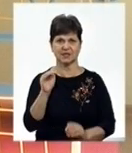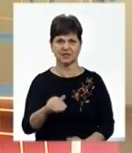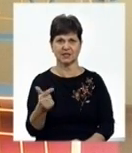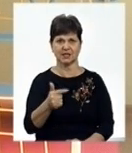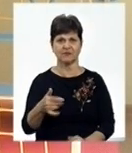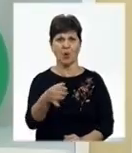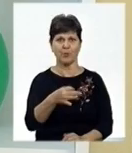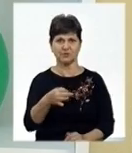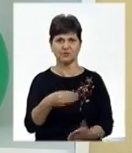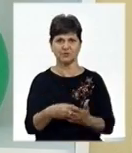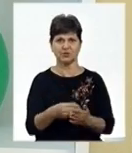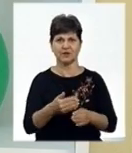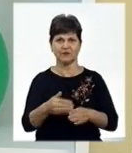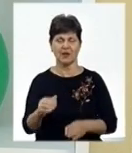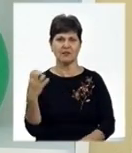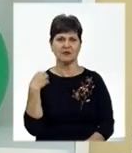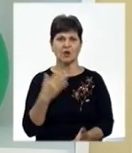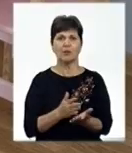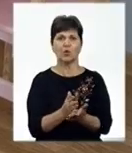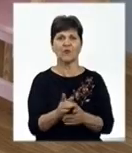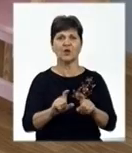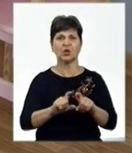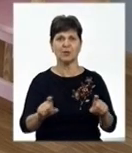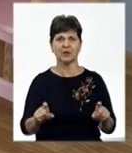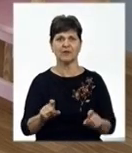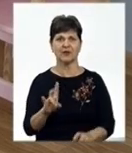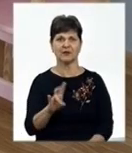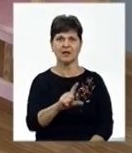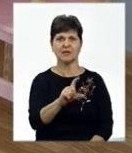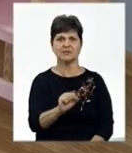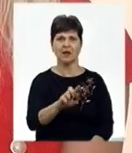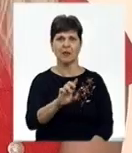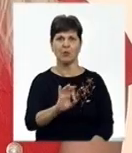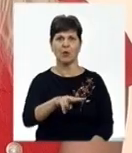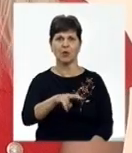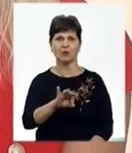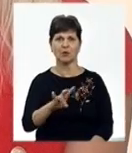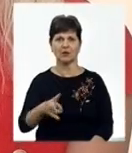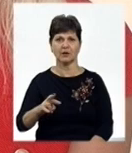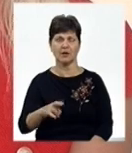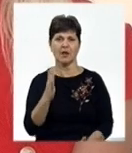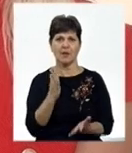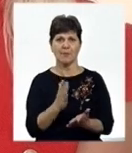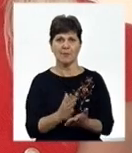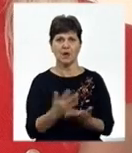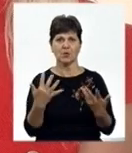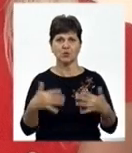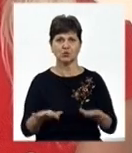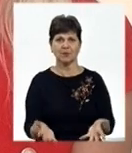обласного бюджету, каже начальниця профільного департаменту Наталя Заболотна. Маємо вже підтриманий